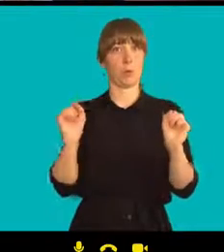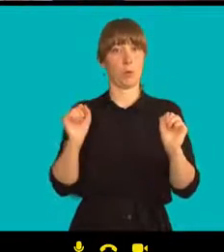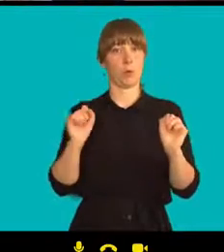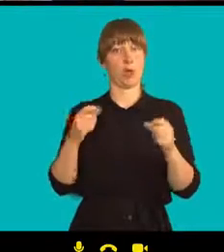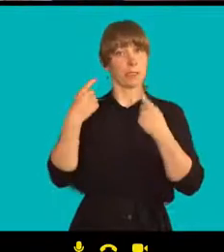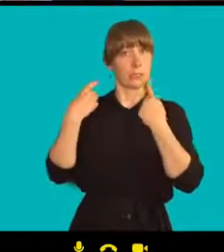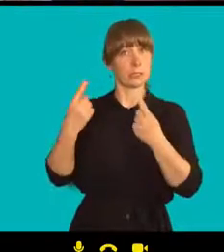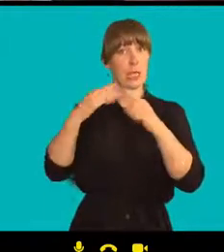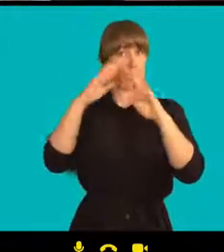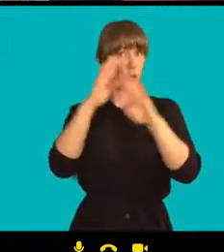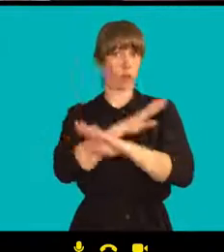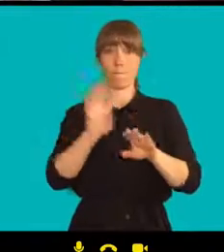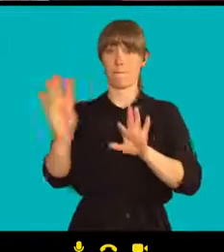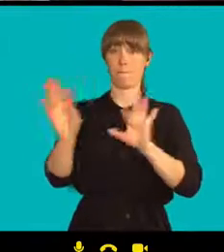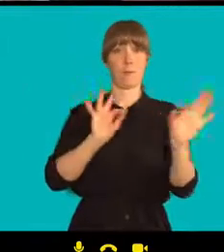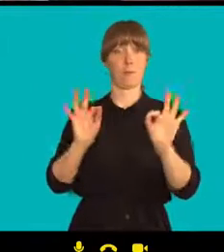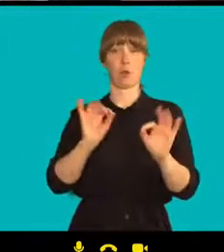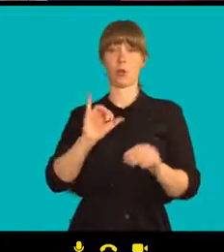možnost